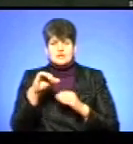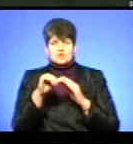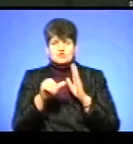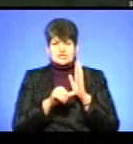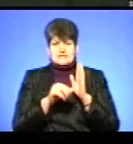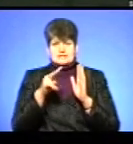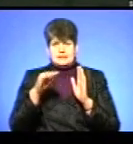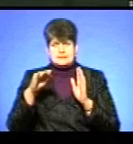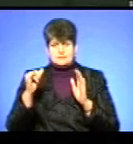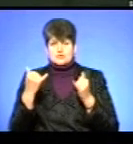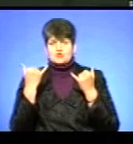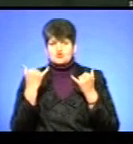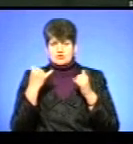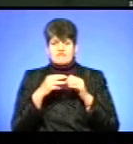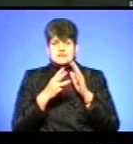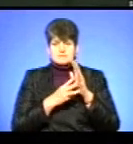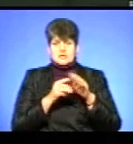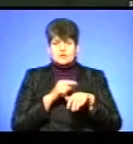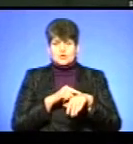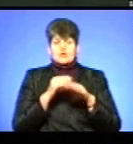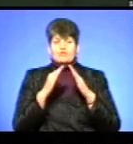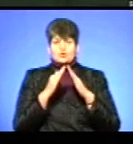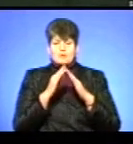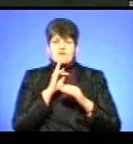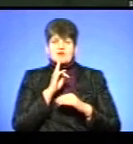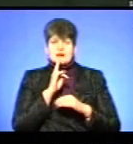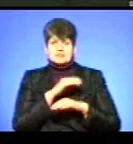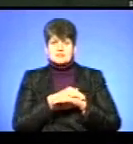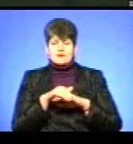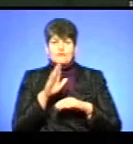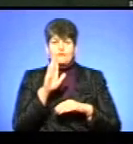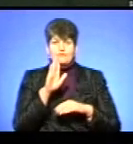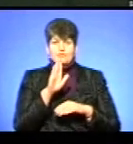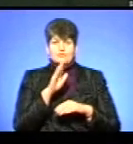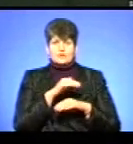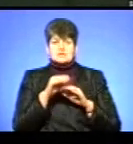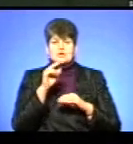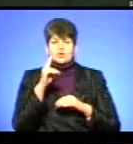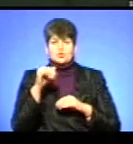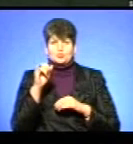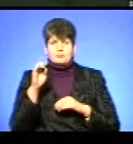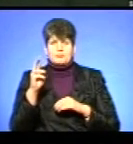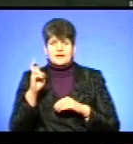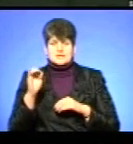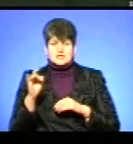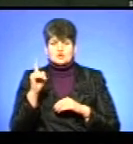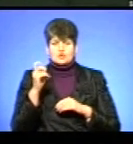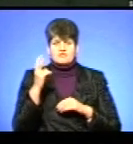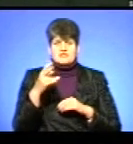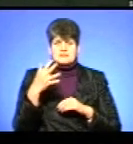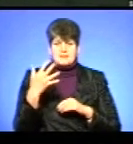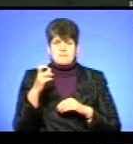листопада. Сьогодні у 18-й годині вдома у Кременці за адресою вулиця Дубинська, 125 Б, відбулася панахида.